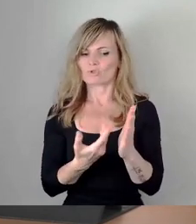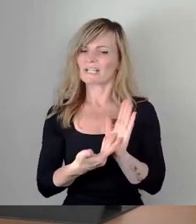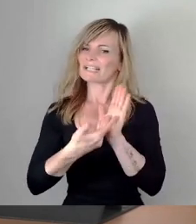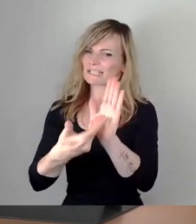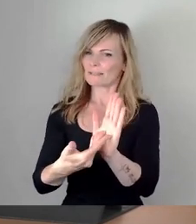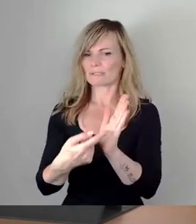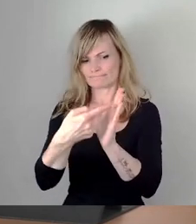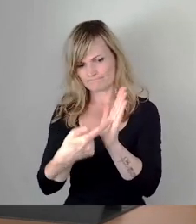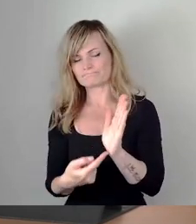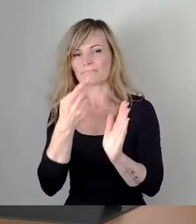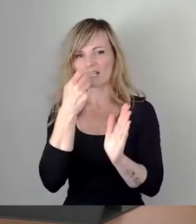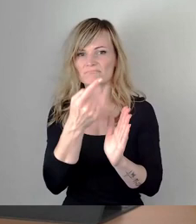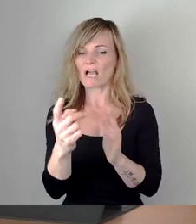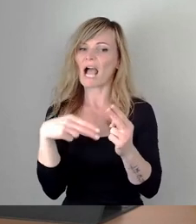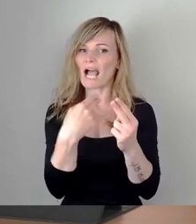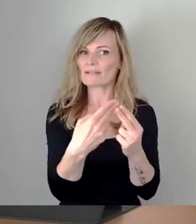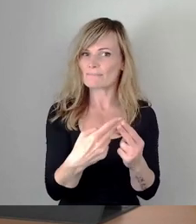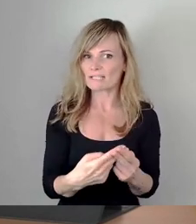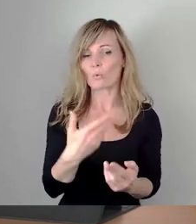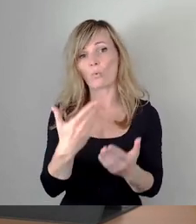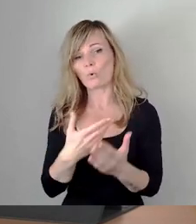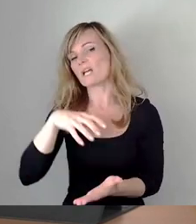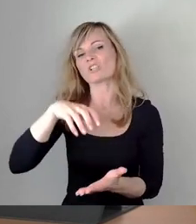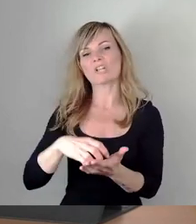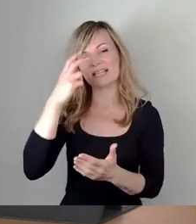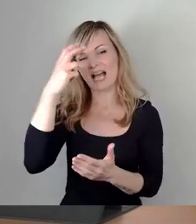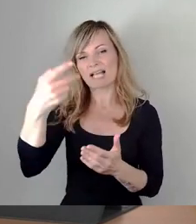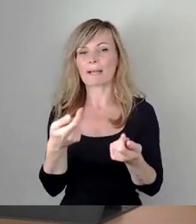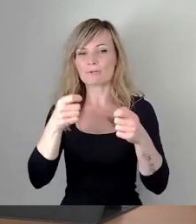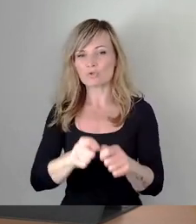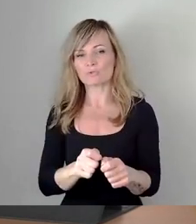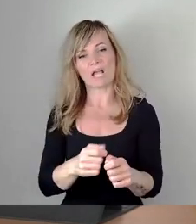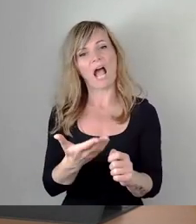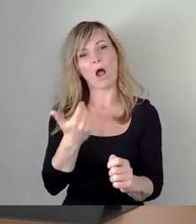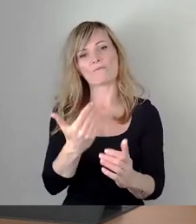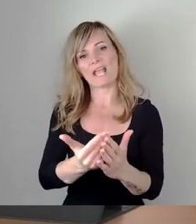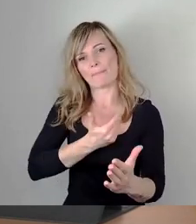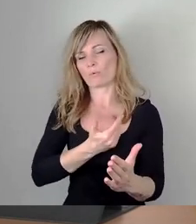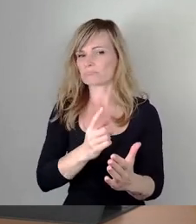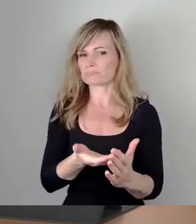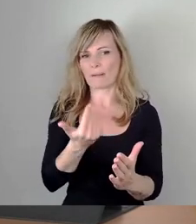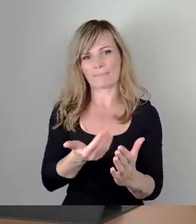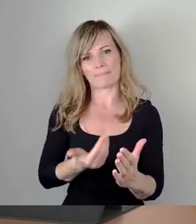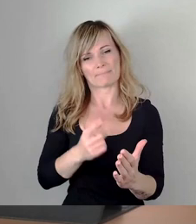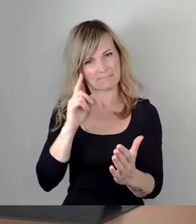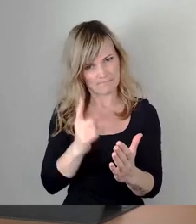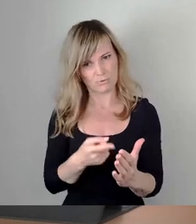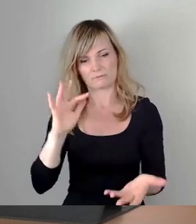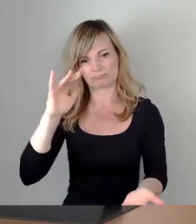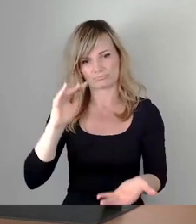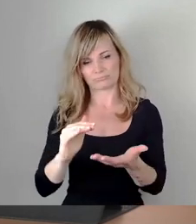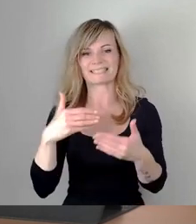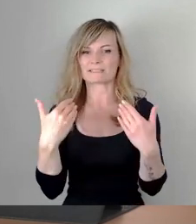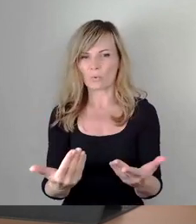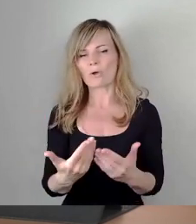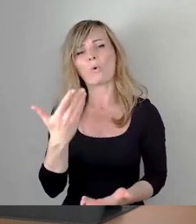beziehungsweise auch Aufhebung von Stadtratsbeschlüssen geben muss. Oder wo man auch sagt, wenn ich nach zehn